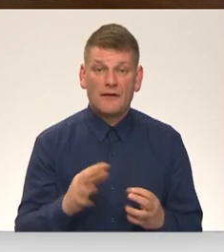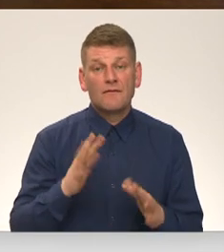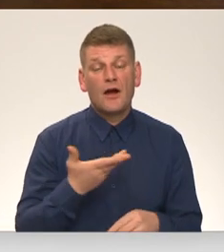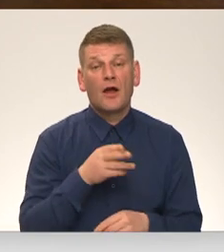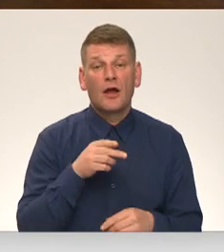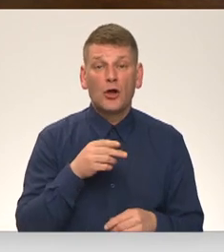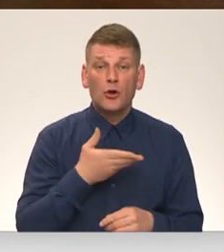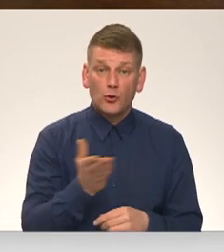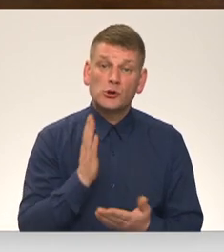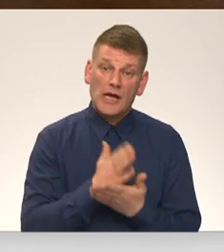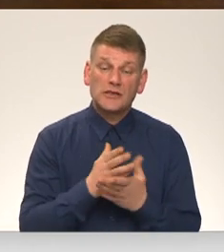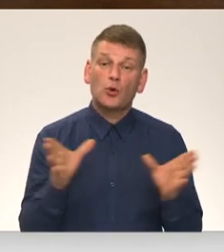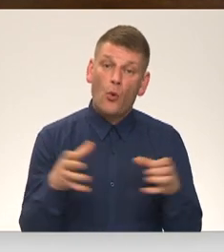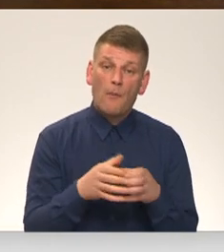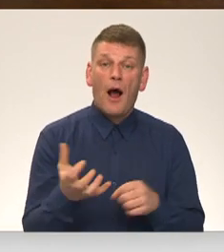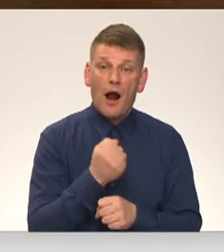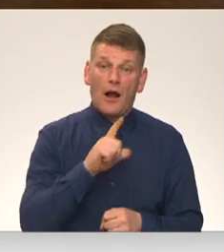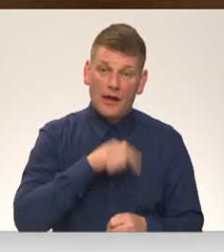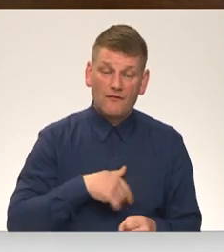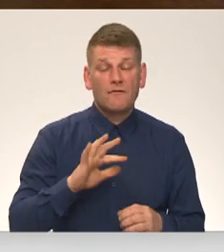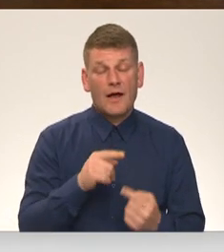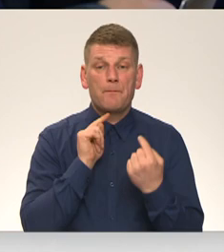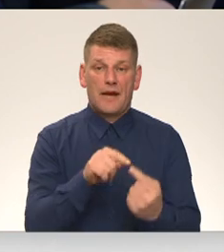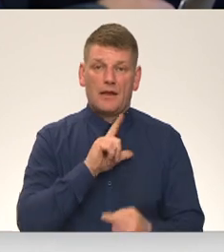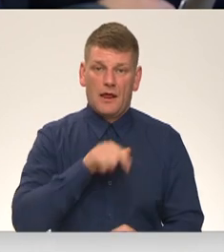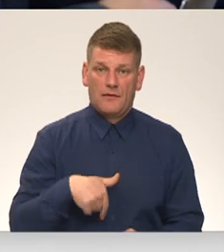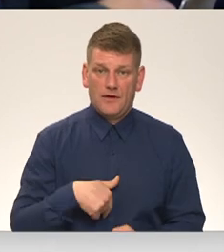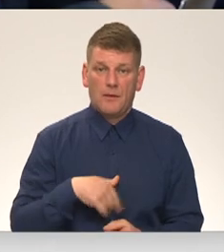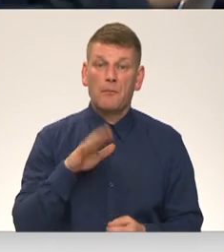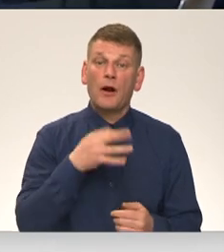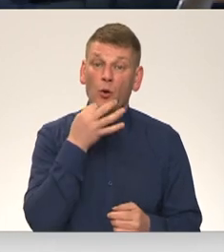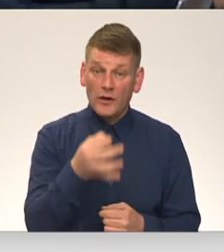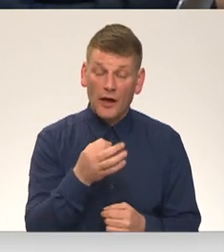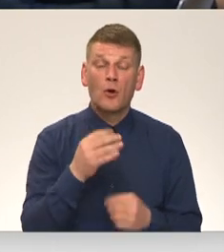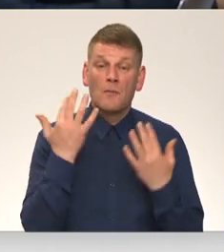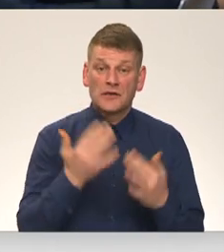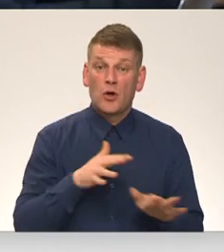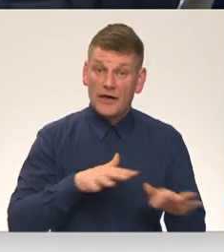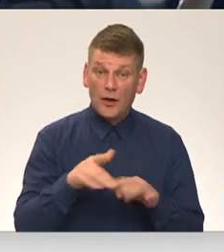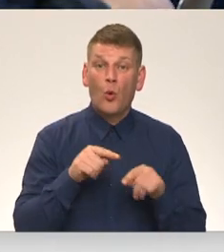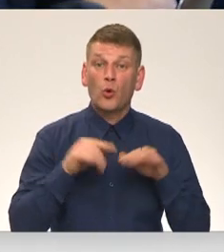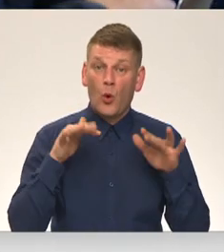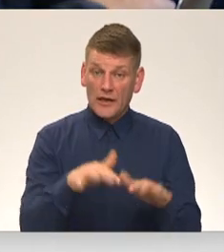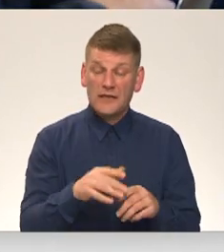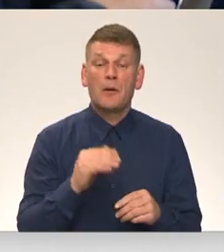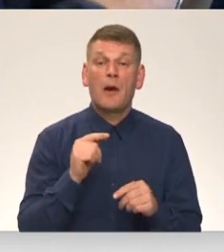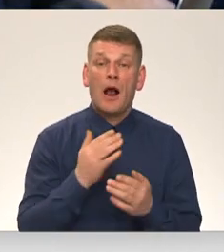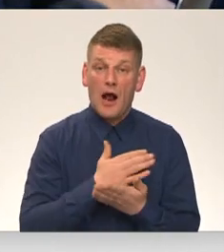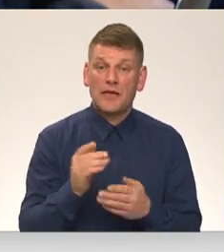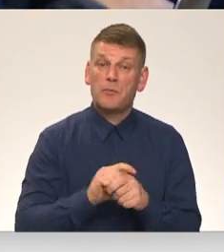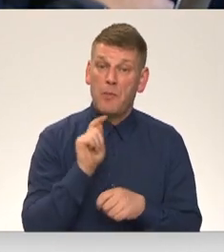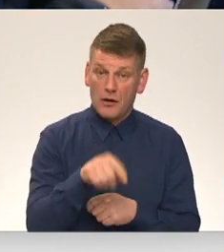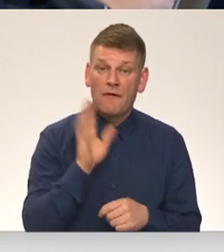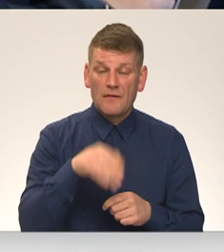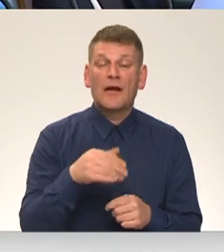jūs esat kopā ar Latviju, vai arī jūs esat pret Latviju. Par noteikto pasākumu rīkošanas un norises kārtības pārkāpšanu varēs